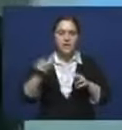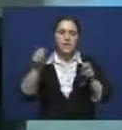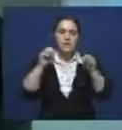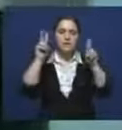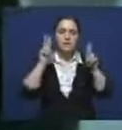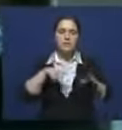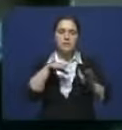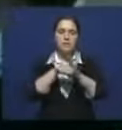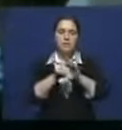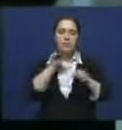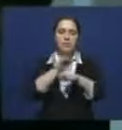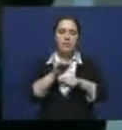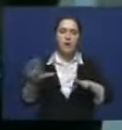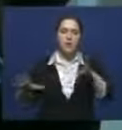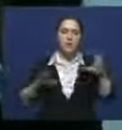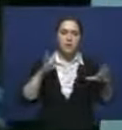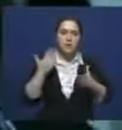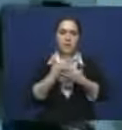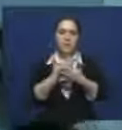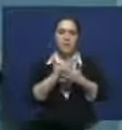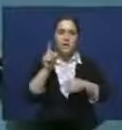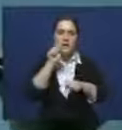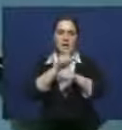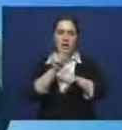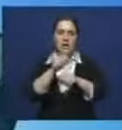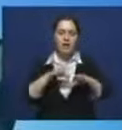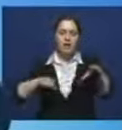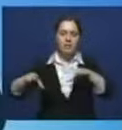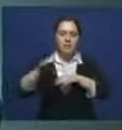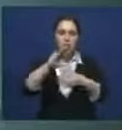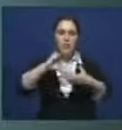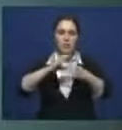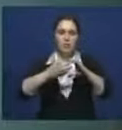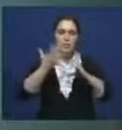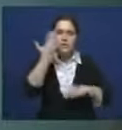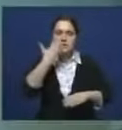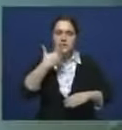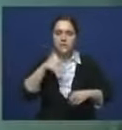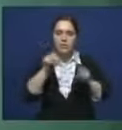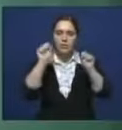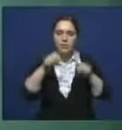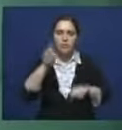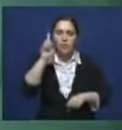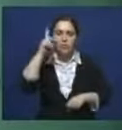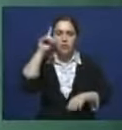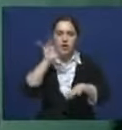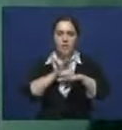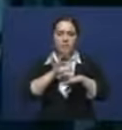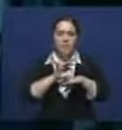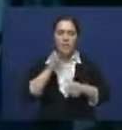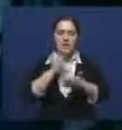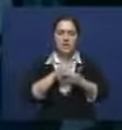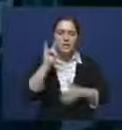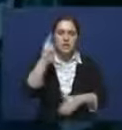специальные упражнения, например, задачи по передвижению цветных кубиков. Они помогают фокусироваться детям с синдромом Дауна и аутистом,